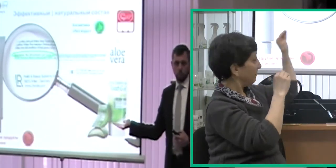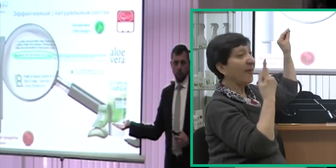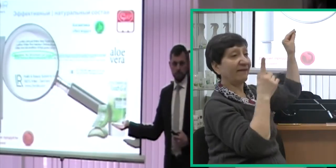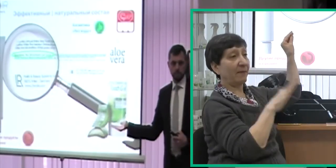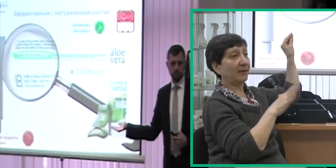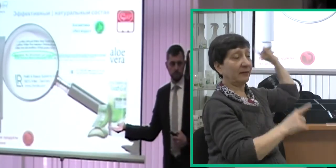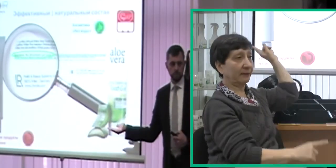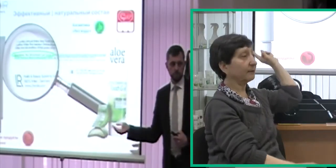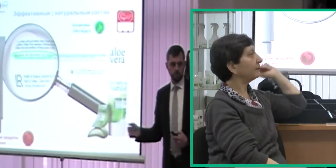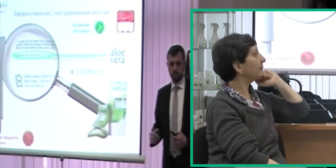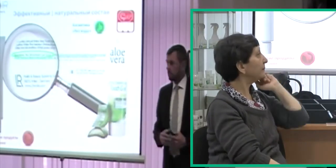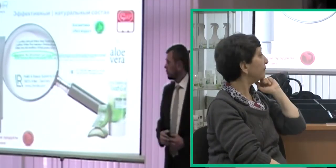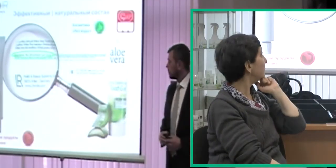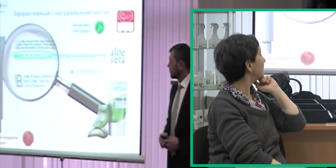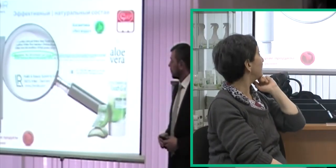Форма.